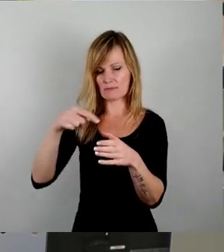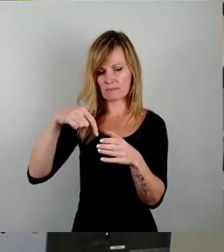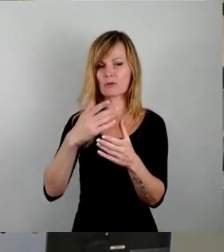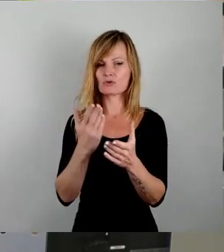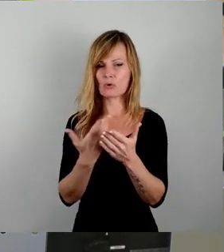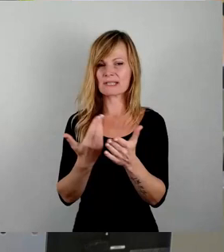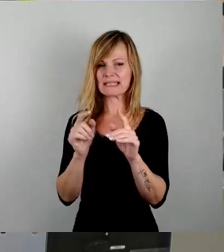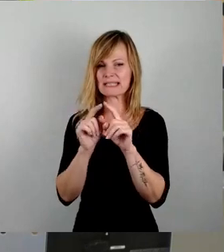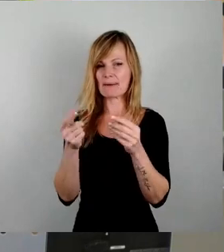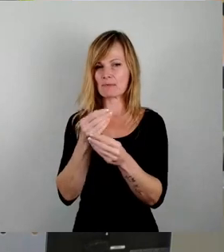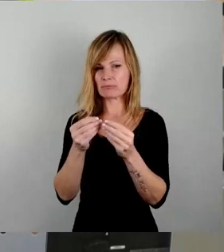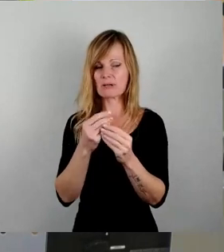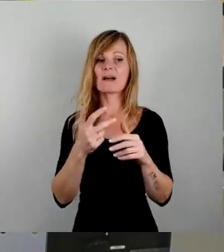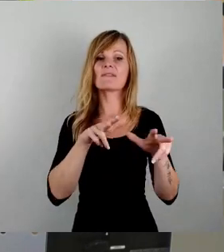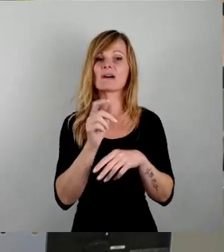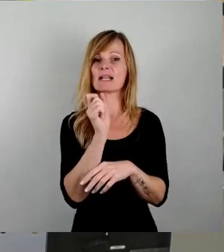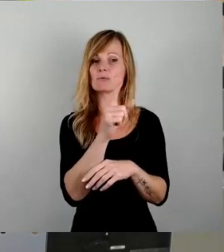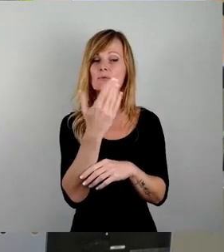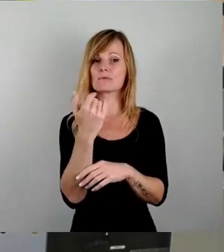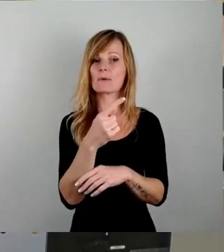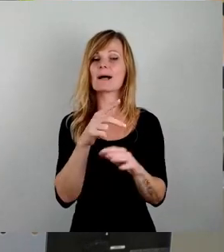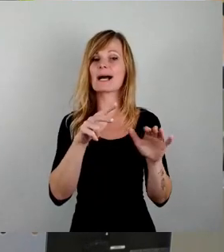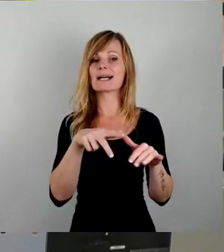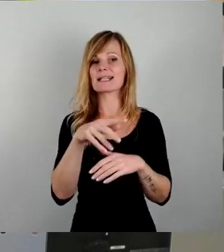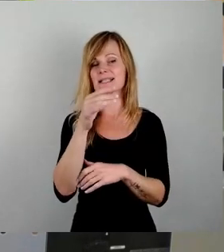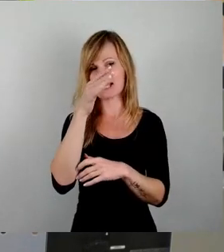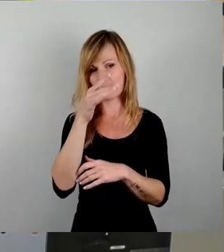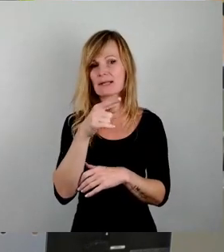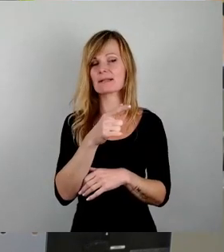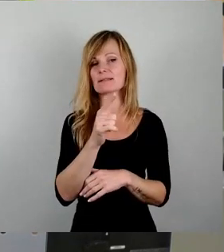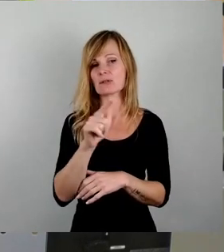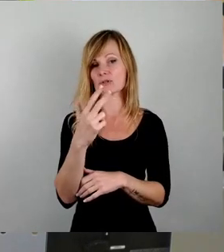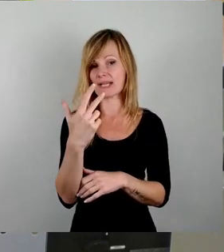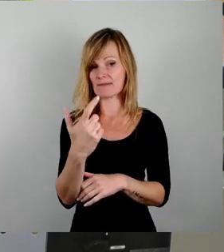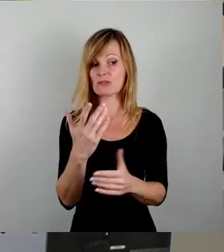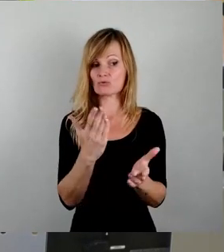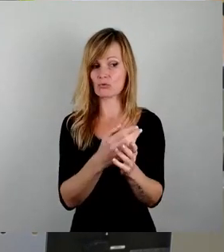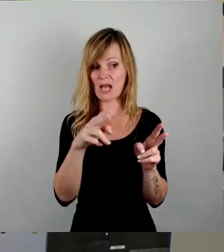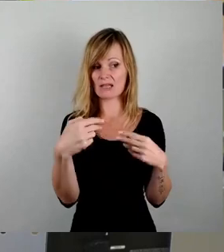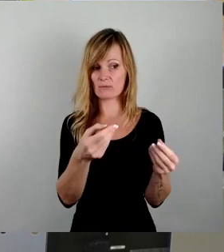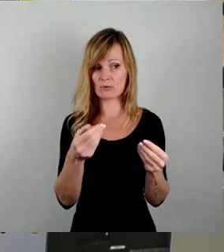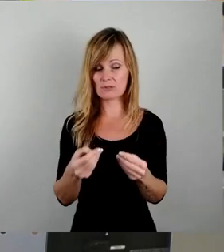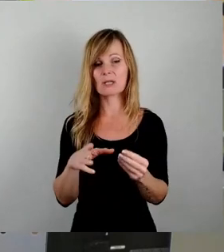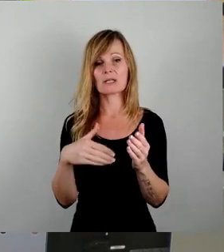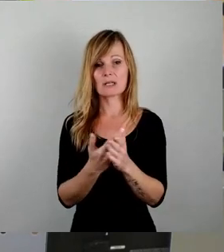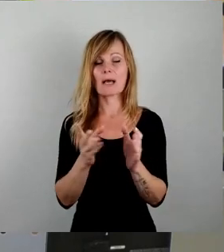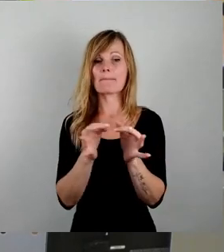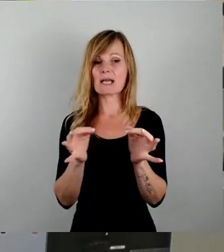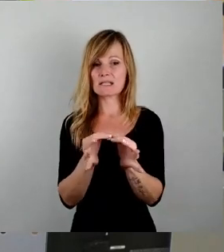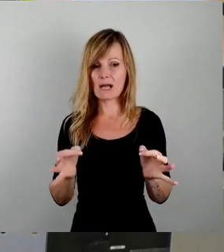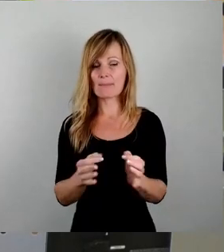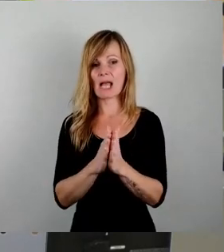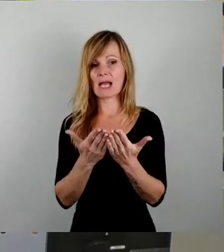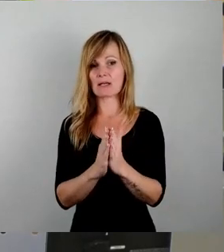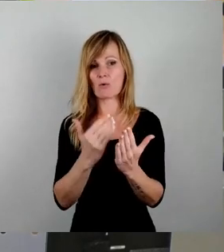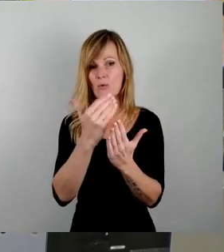Antwort der Verwaltung vom 18.04.2023 vor, die sozusagen den Maßnahmenkatalog der